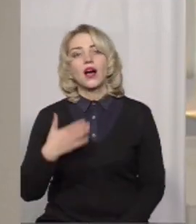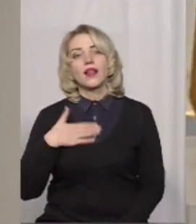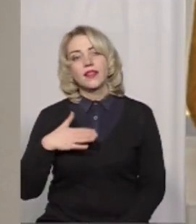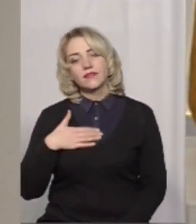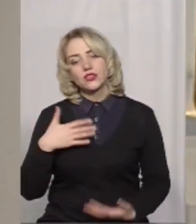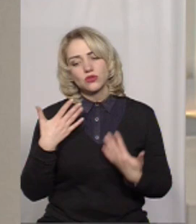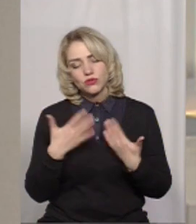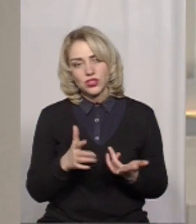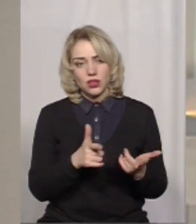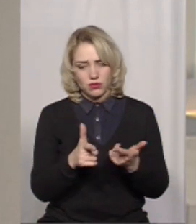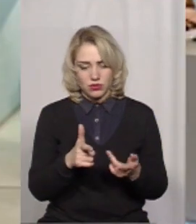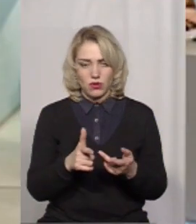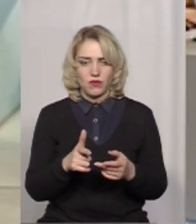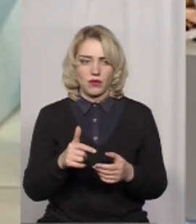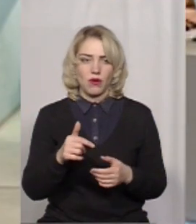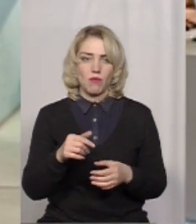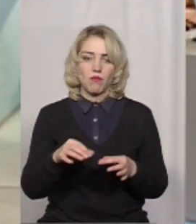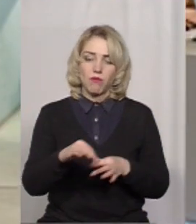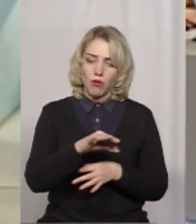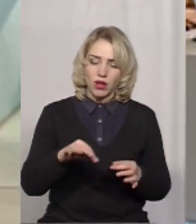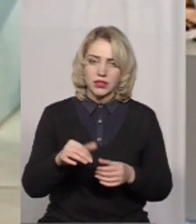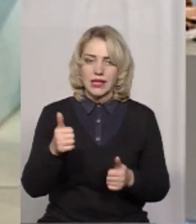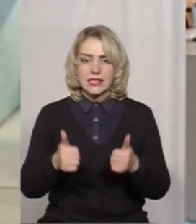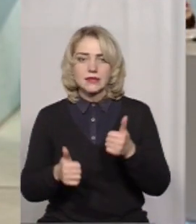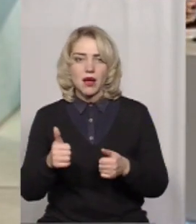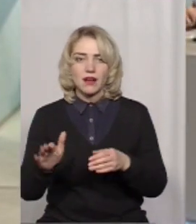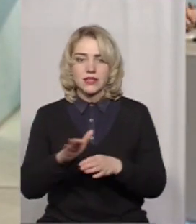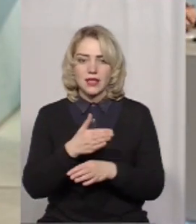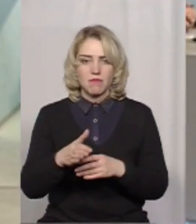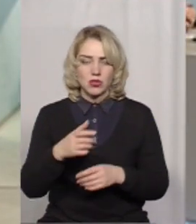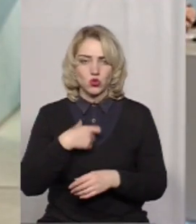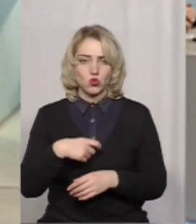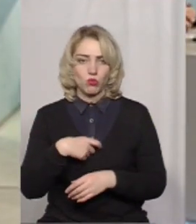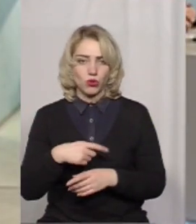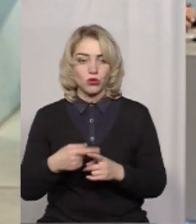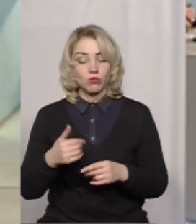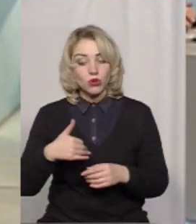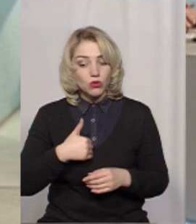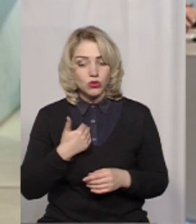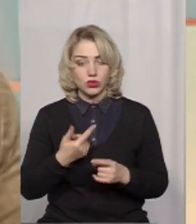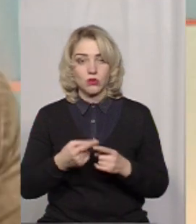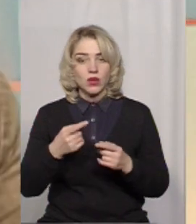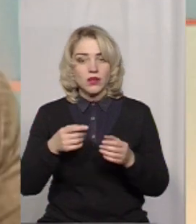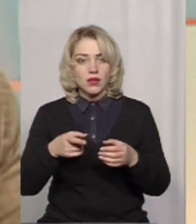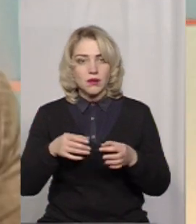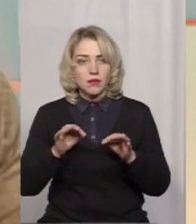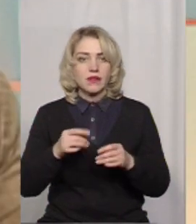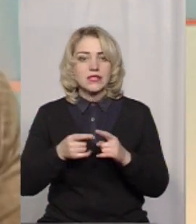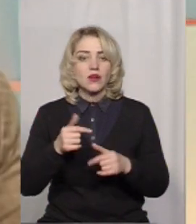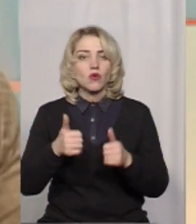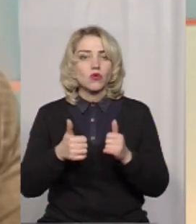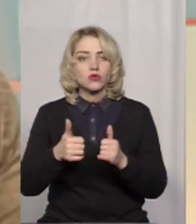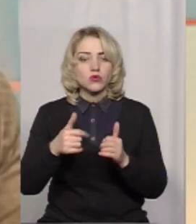реалізованим проєктом змагатися між собою? Тому що ми хочемо виявити, конкурс і заключається в тому, що ми хочемо виявити